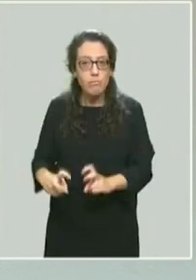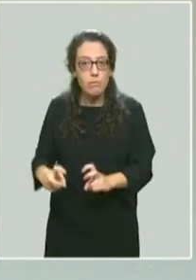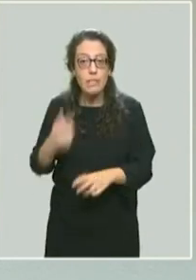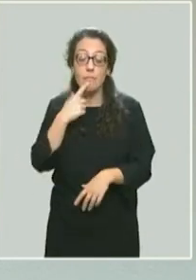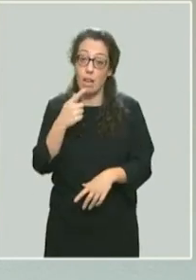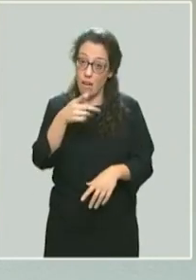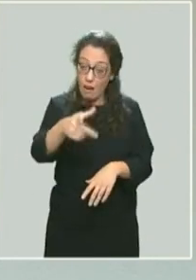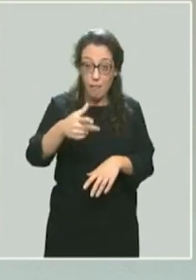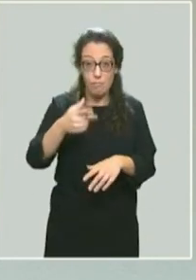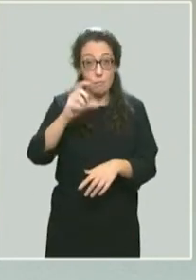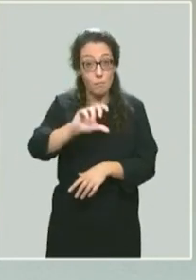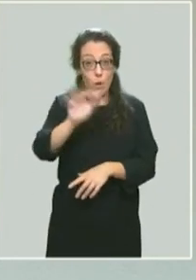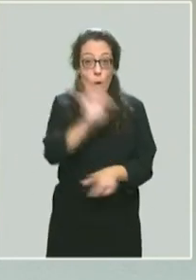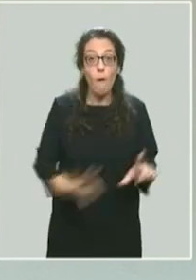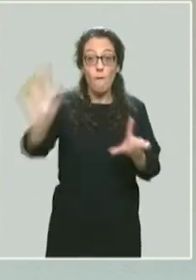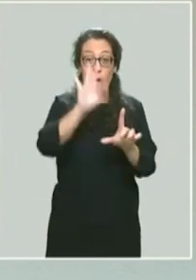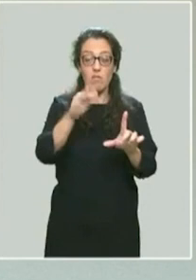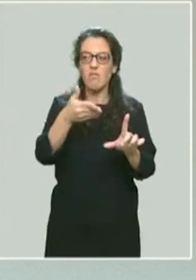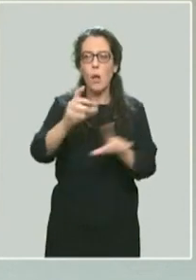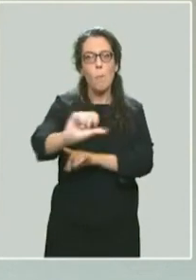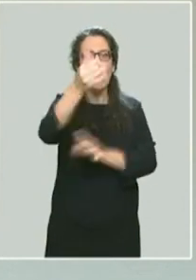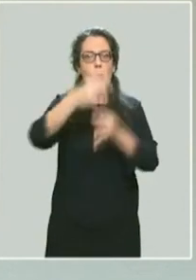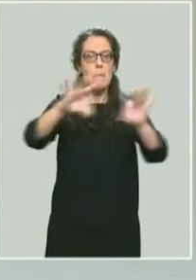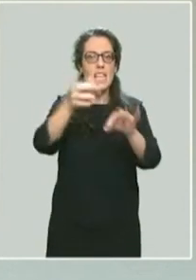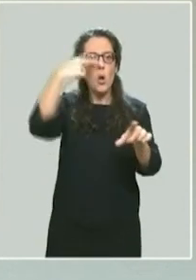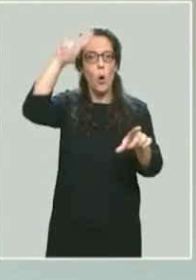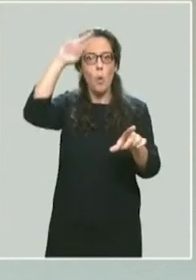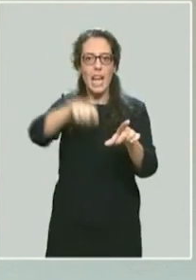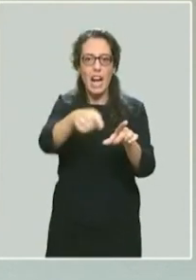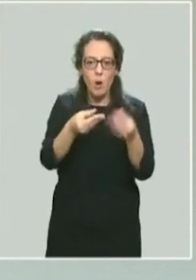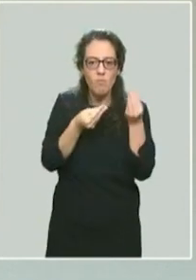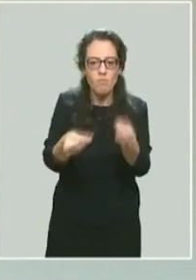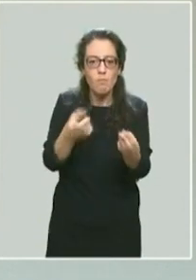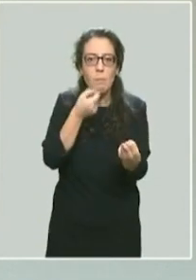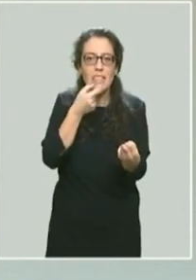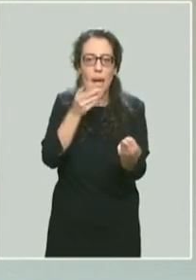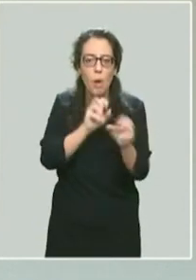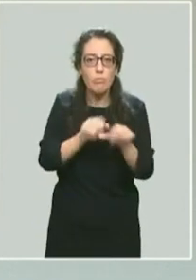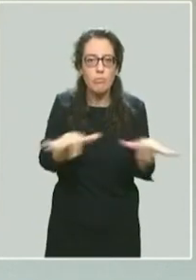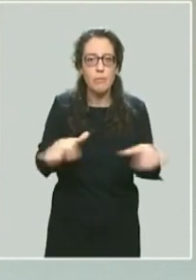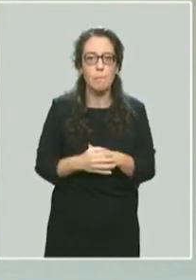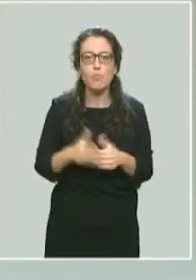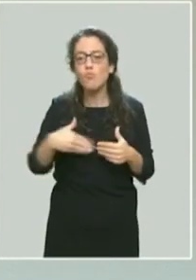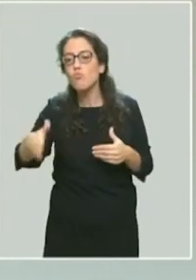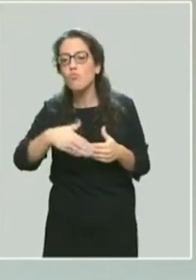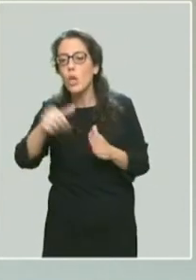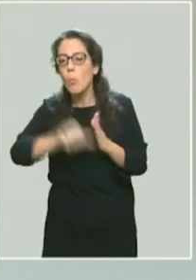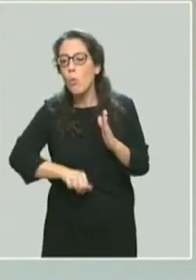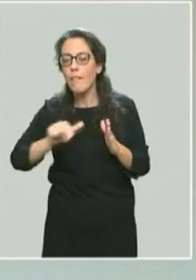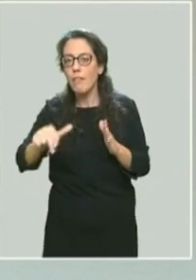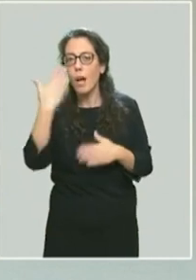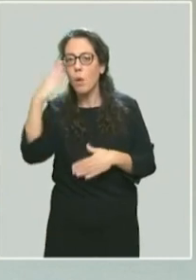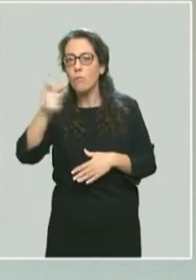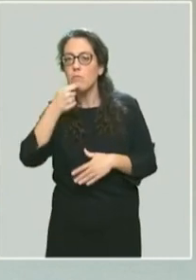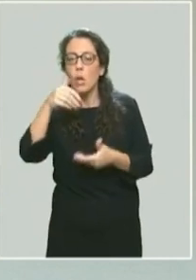premier pays européen à en faire bénéficier ses citoyens. D'autres traitements vont arriver dans les prochains mois, à base ou d'anticorps